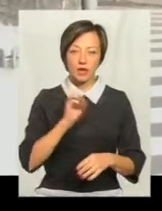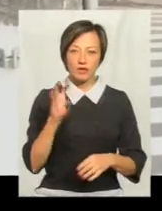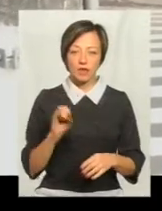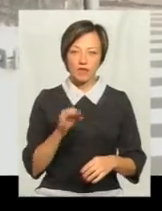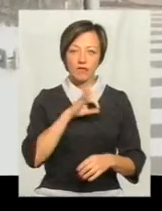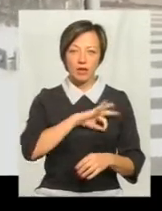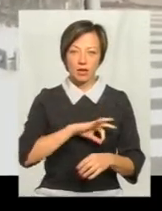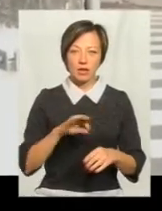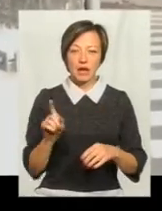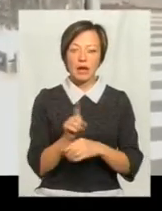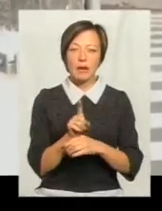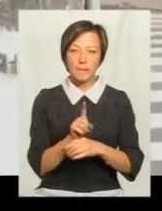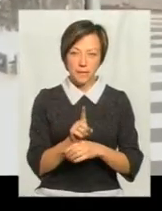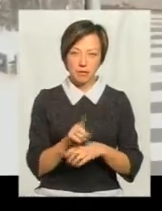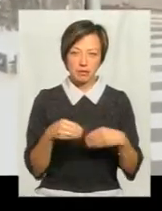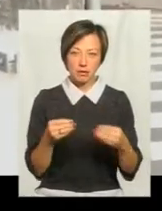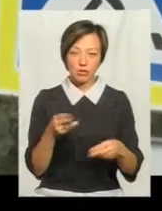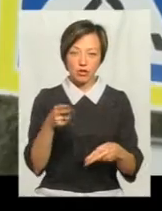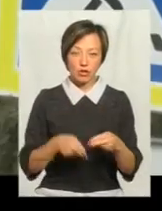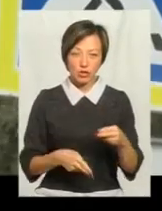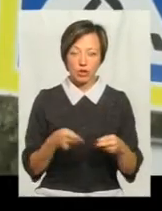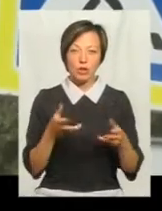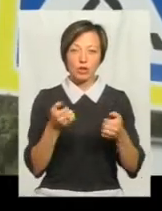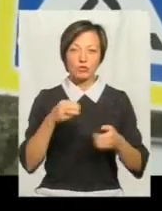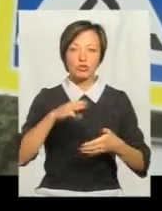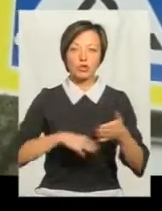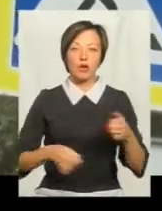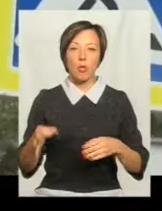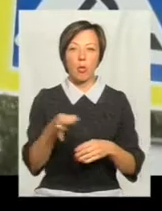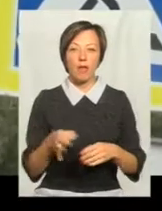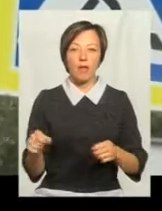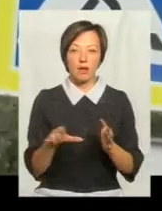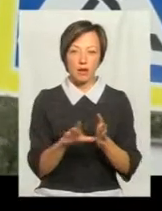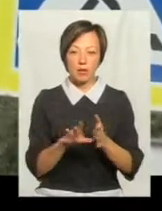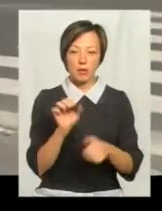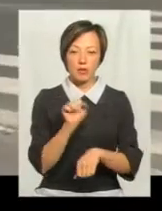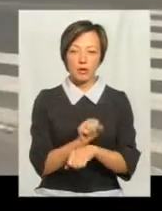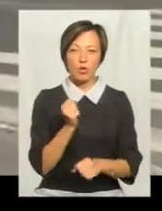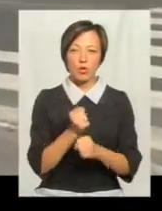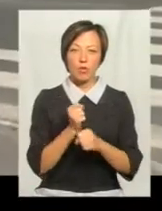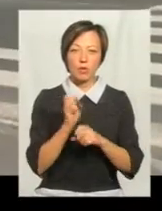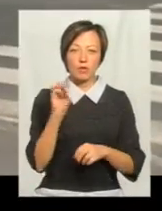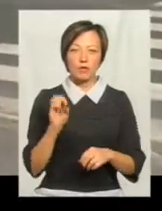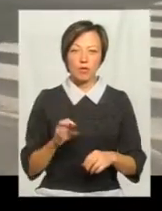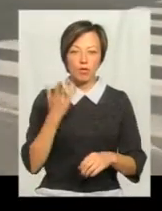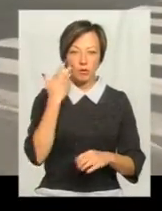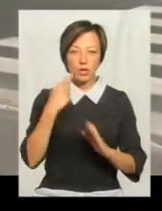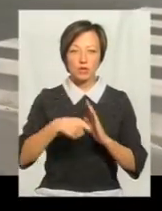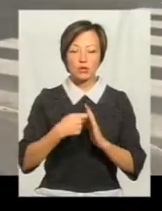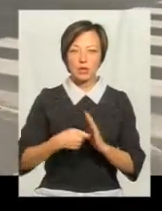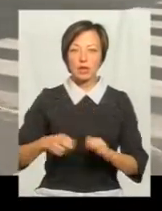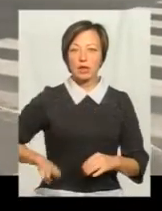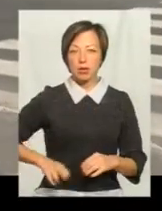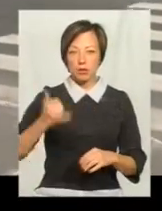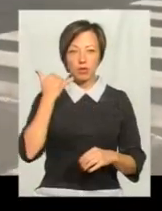І використали наданий для юридичної особи ліміт. За що й отримали штраф від Обленерго. Тож припинили роботу світлофора. Під час зйомки Олег Захаренко